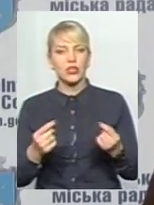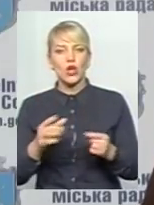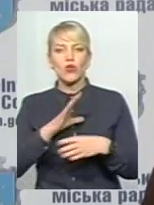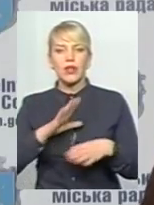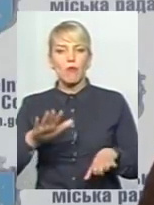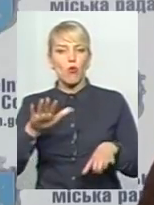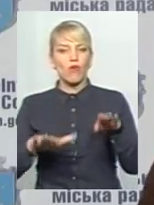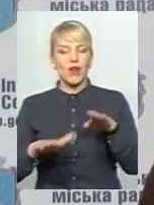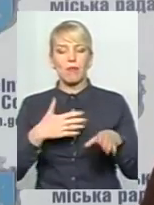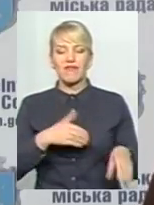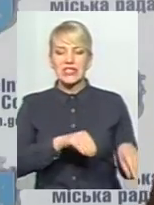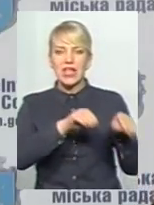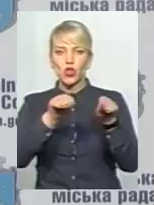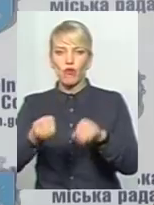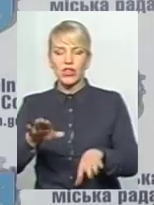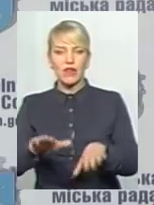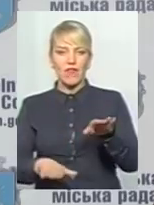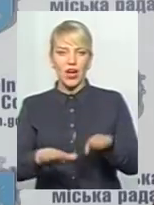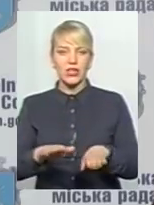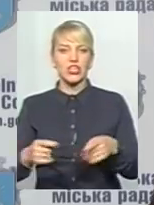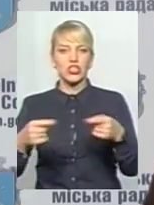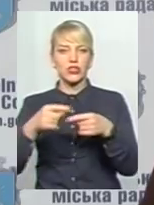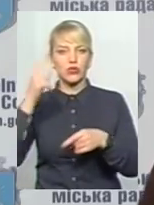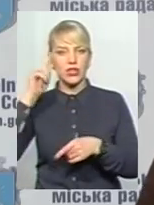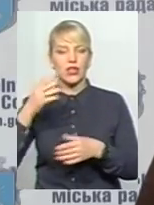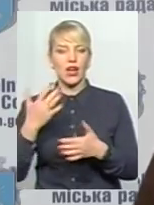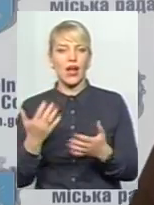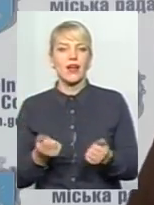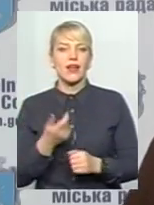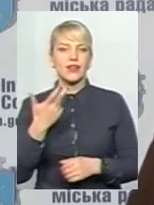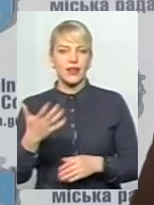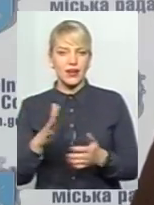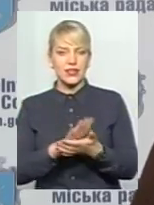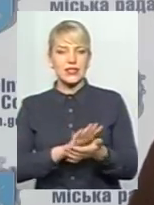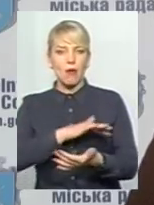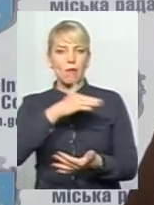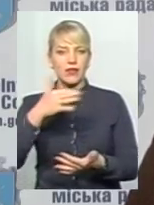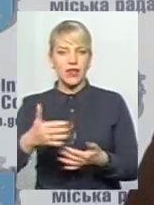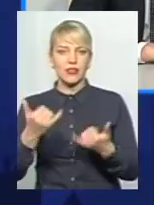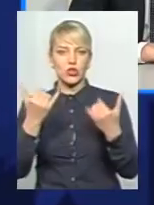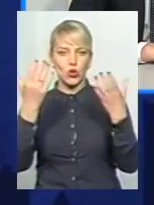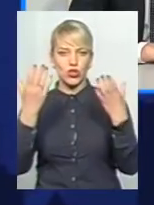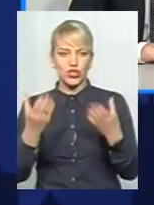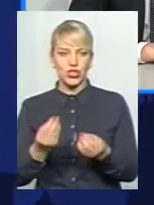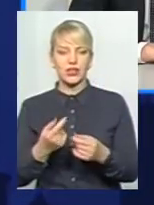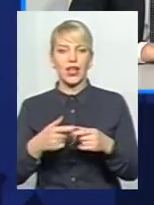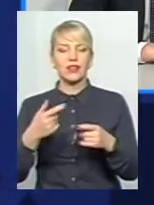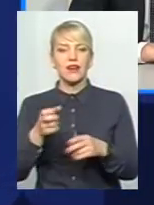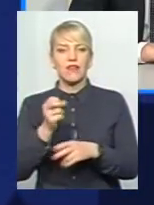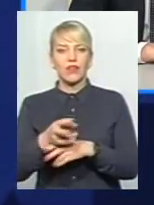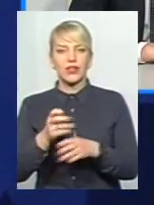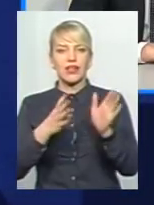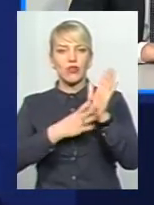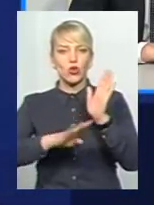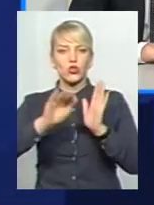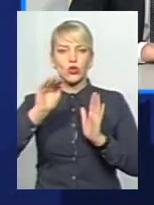ваги, ми встановили ваги, і тепер ми чітко знаємо, скільки сміття. На сьогоднішній день Хмельницький продукує трошки більше 90 тисяч